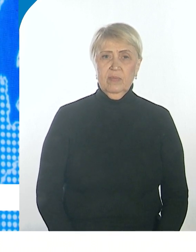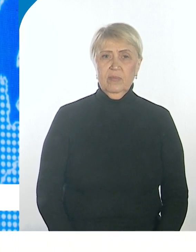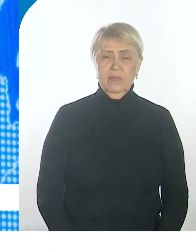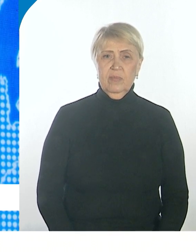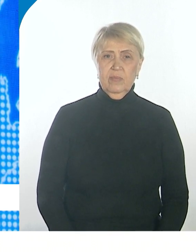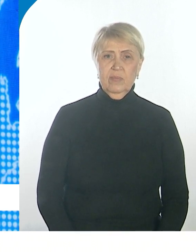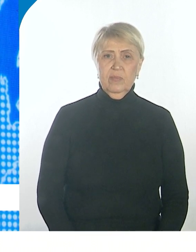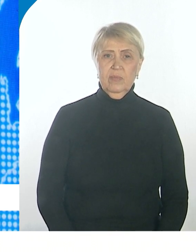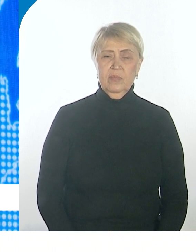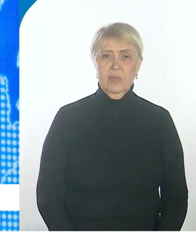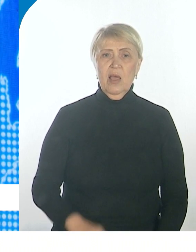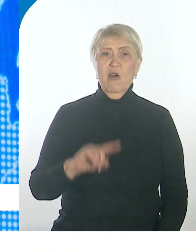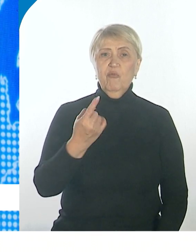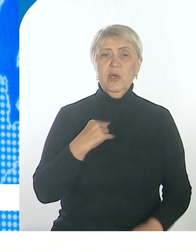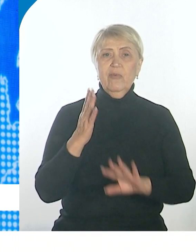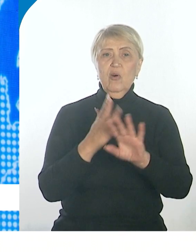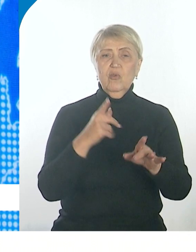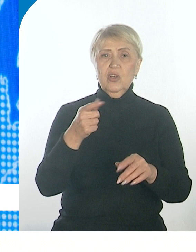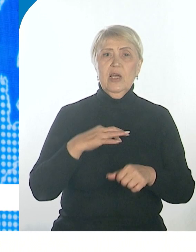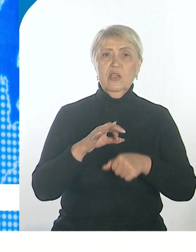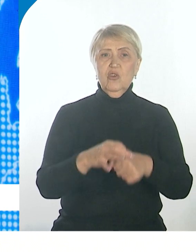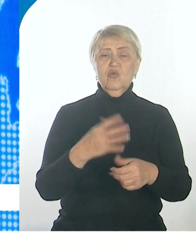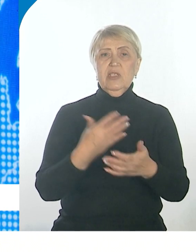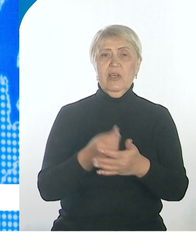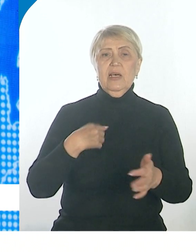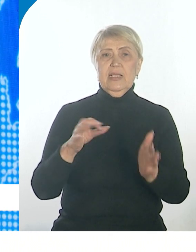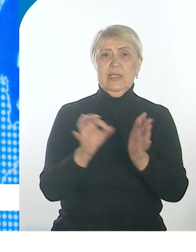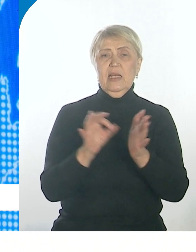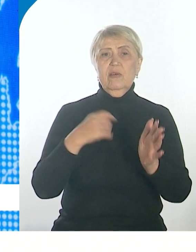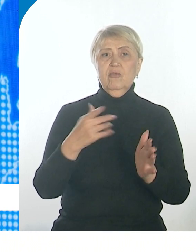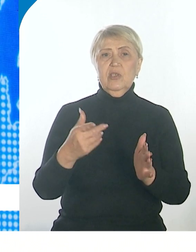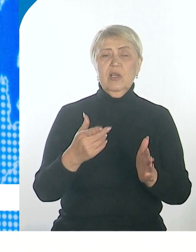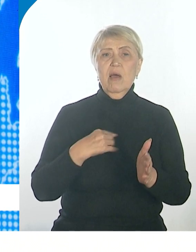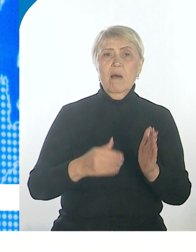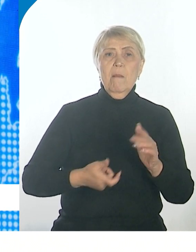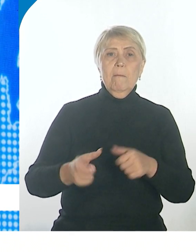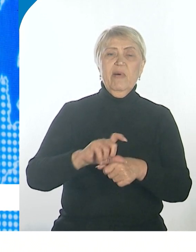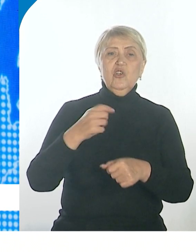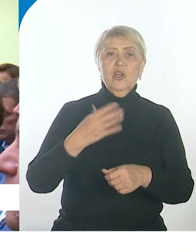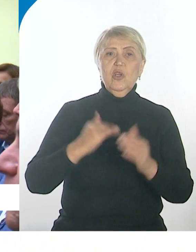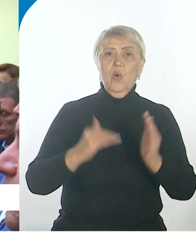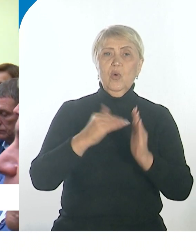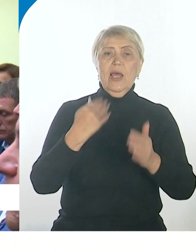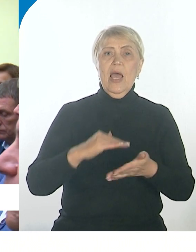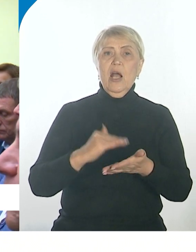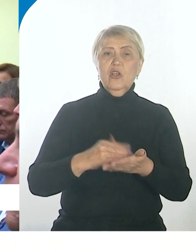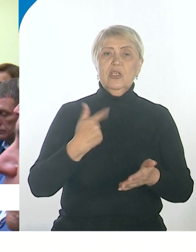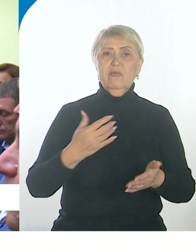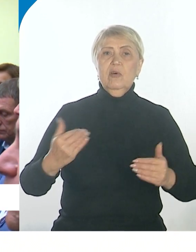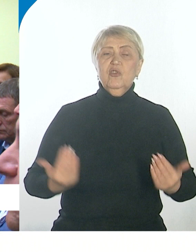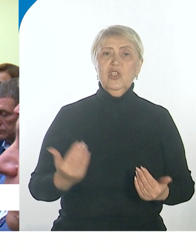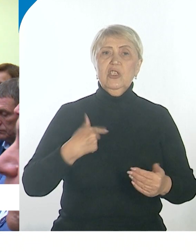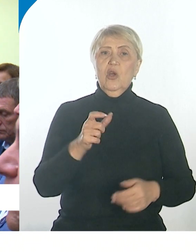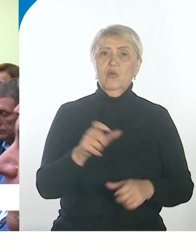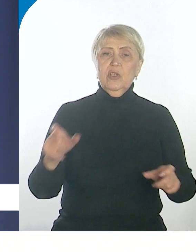И в первую очередь несут своей целью повышение уровня и качества жизни людей. Главы поселений смогли